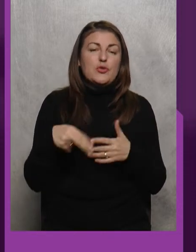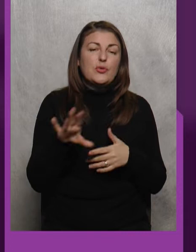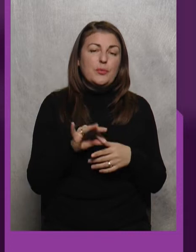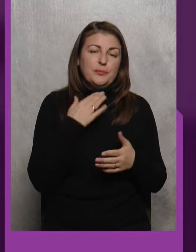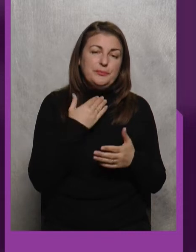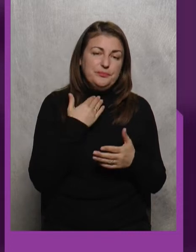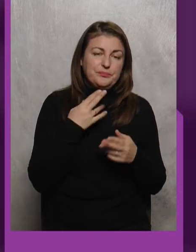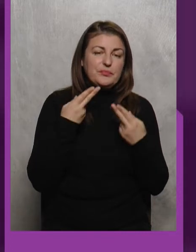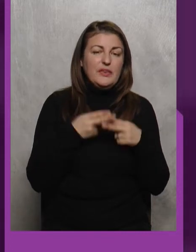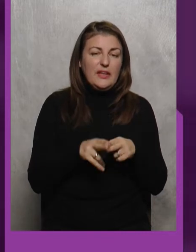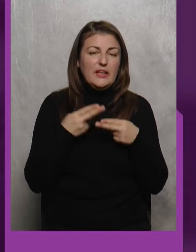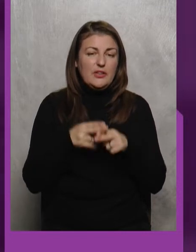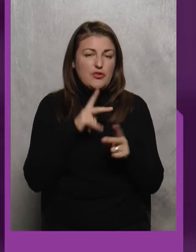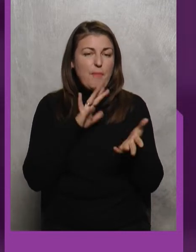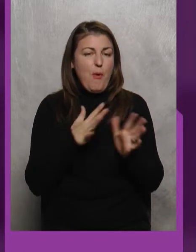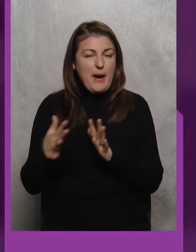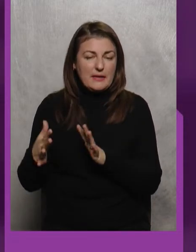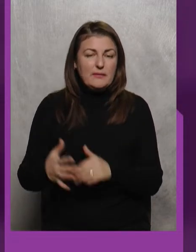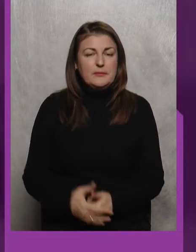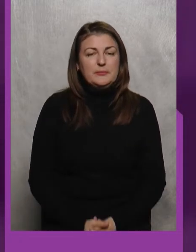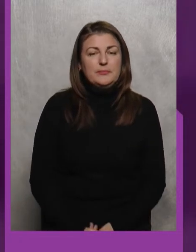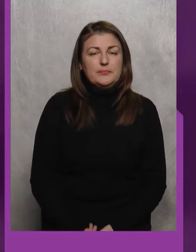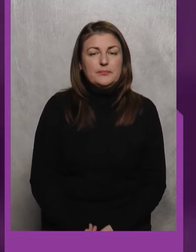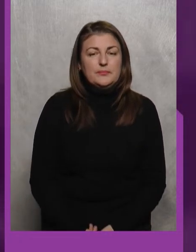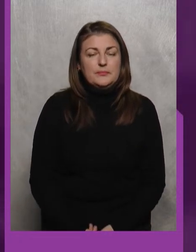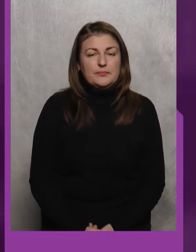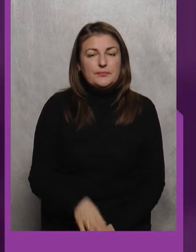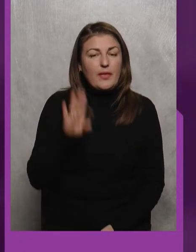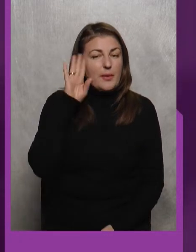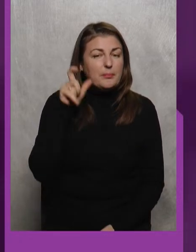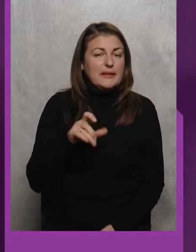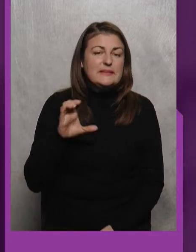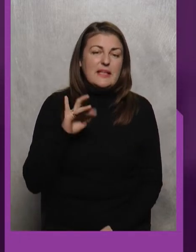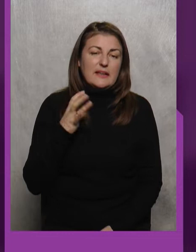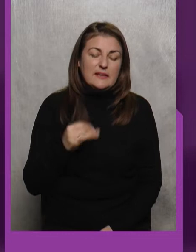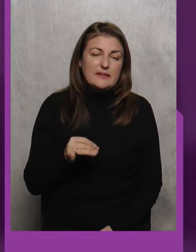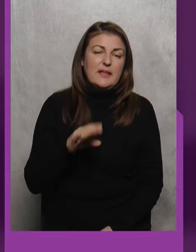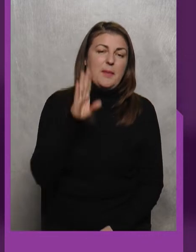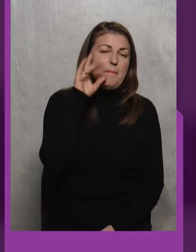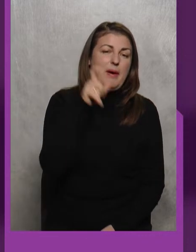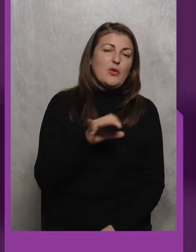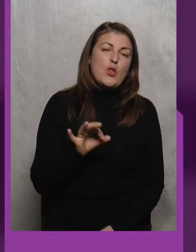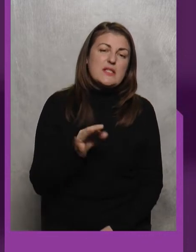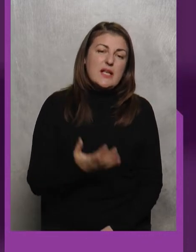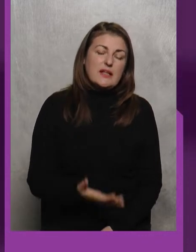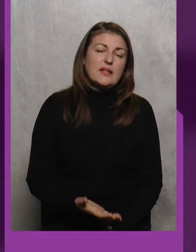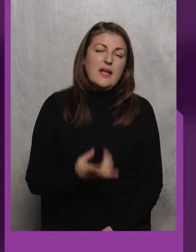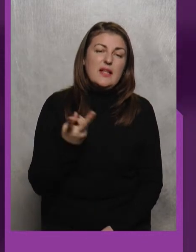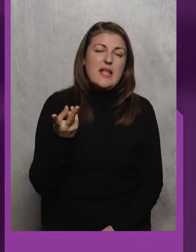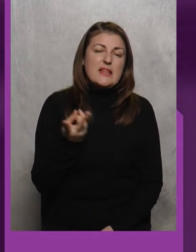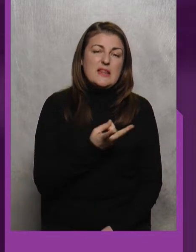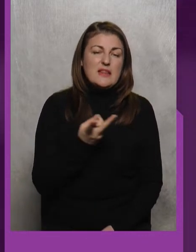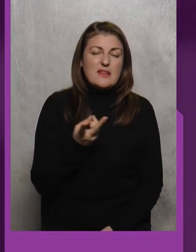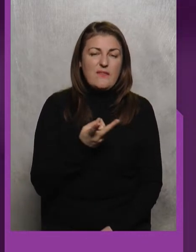Мабуть Технічних Моментів Так Пан Сергій Пан Олександр Два